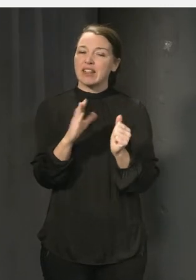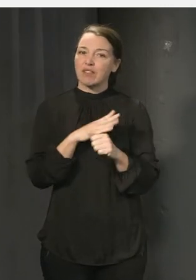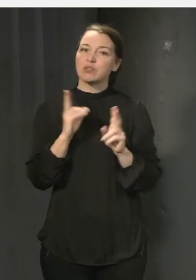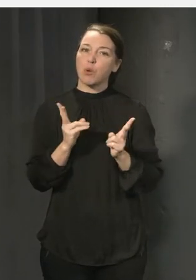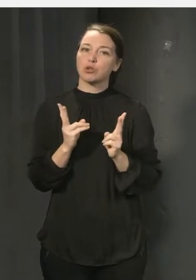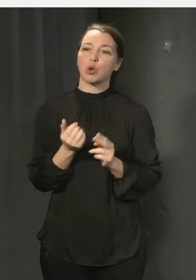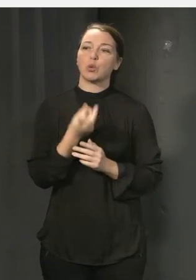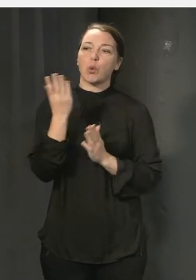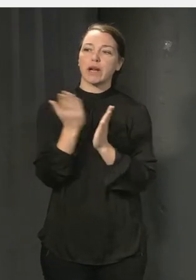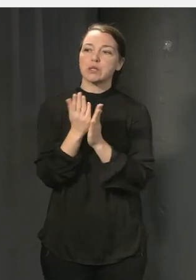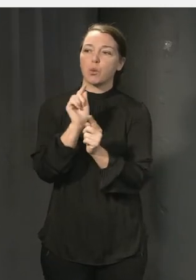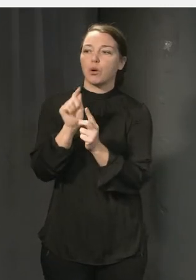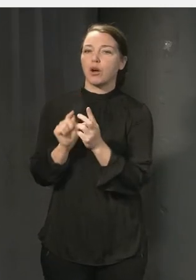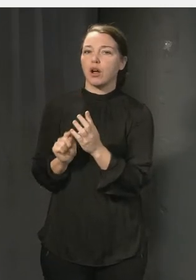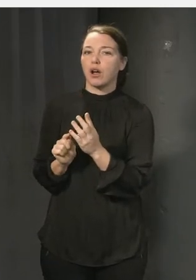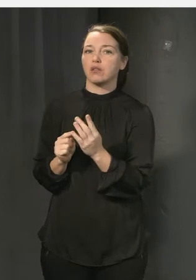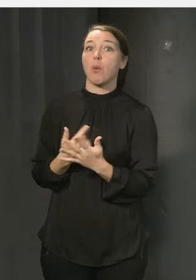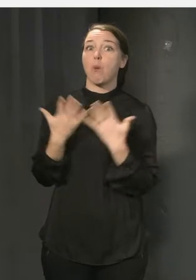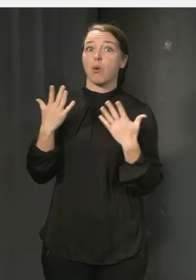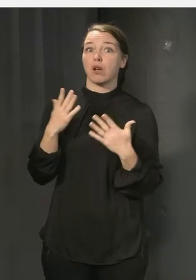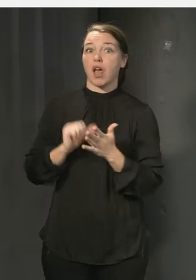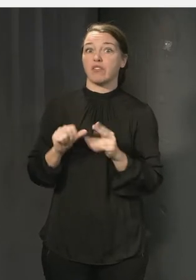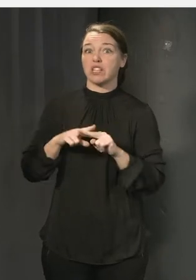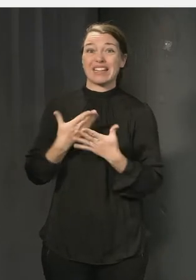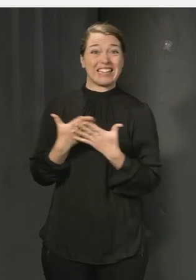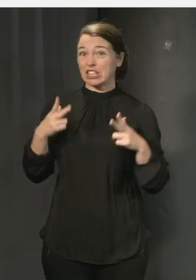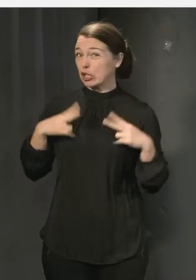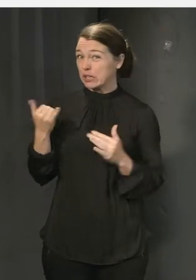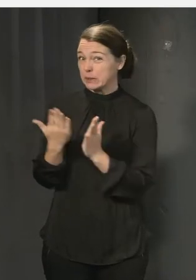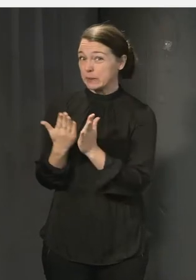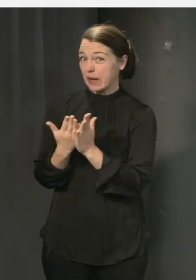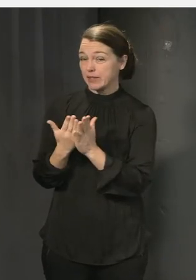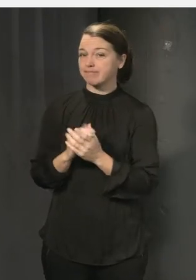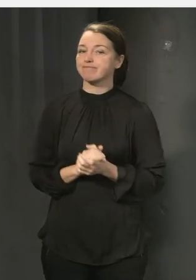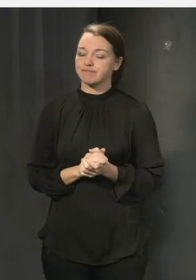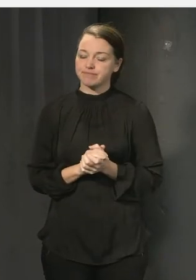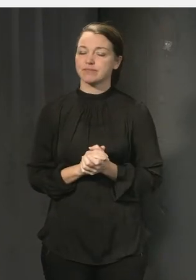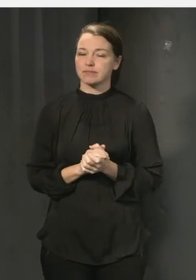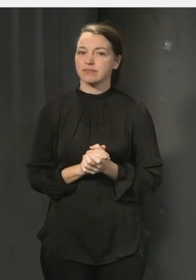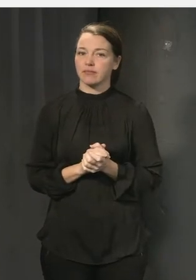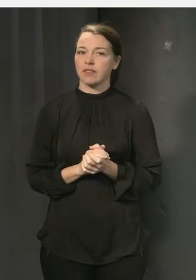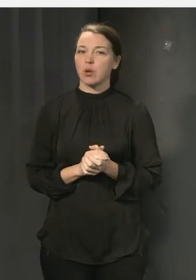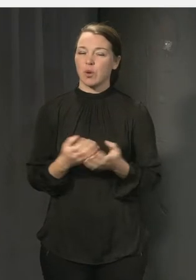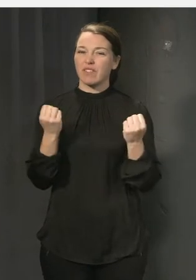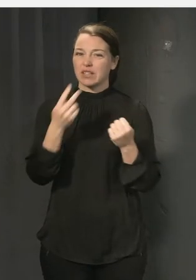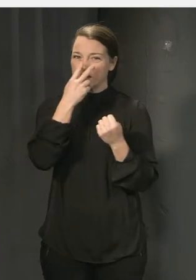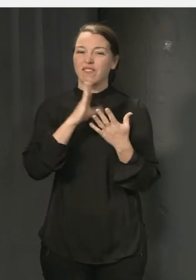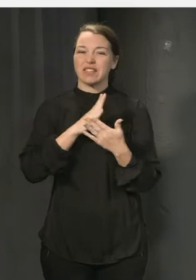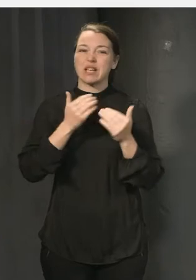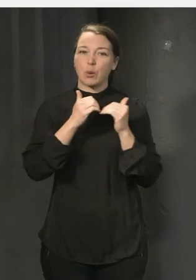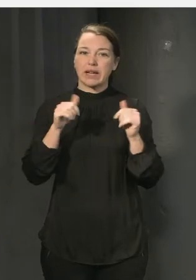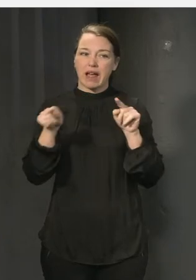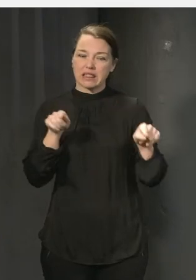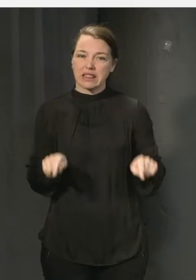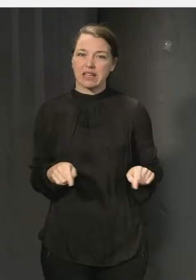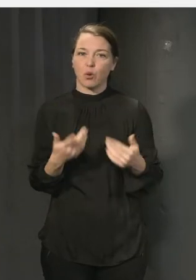skolor där många elever känner otrygghet. Så att det är viktigt att se variationen. Får jag hoppa